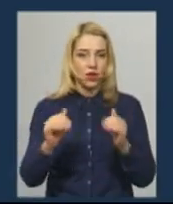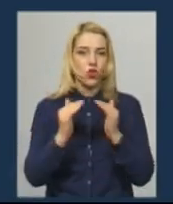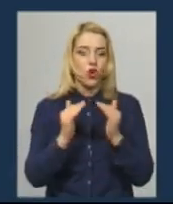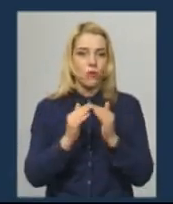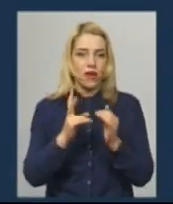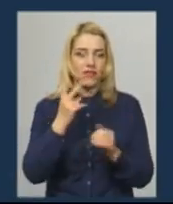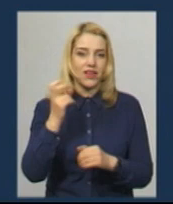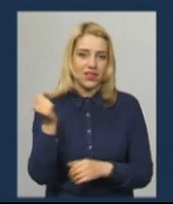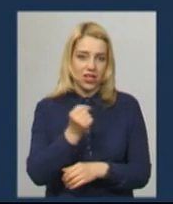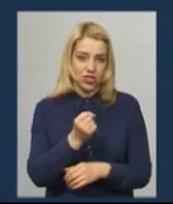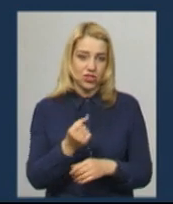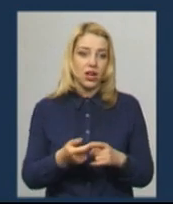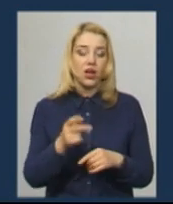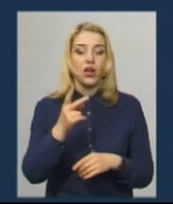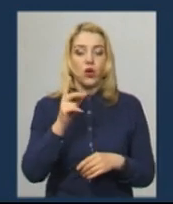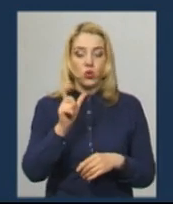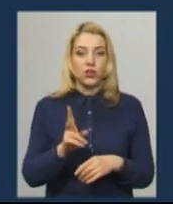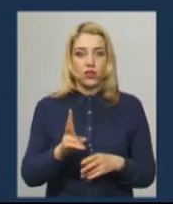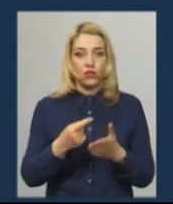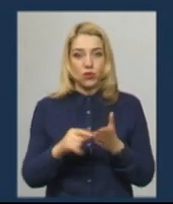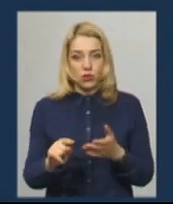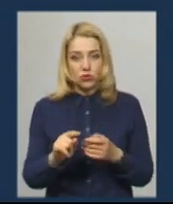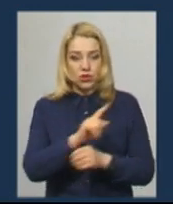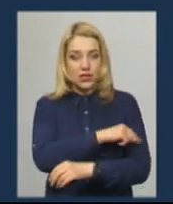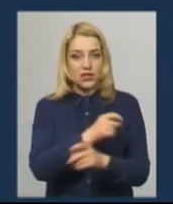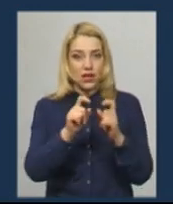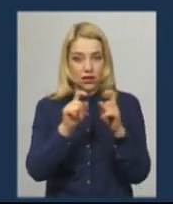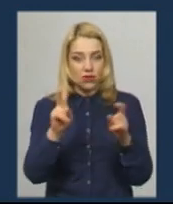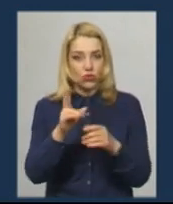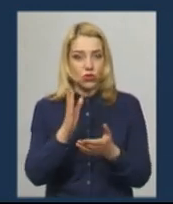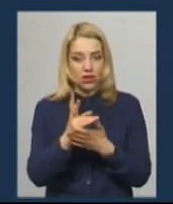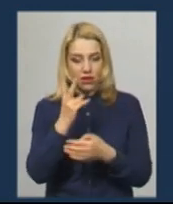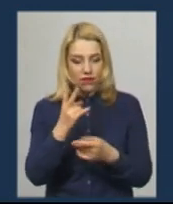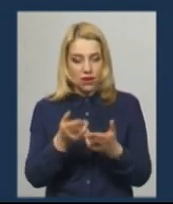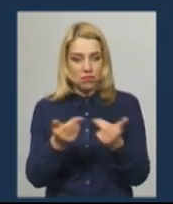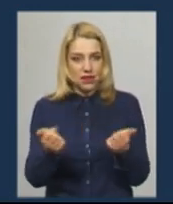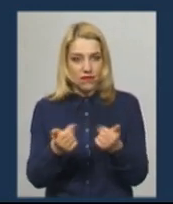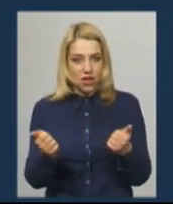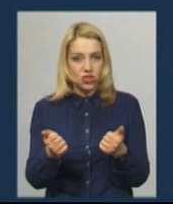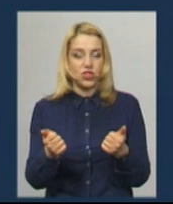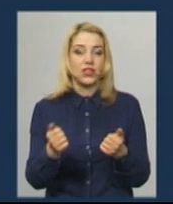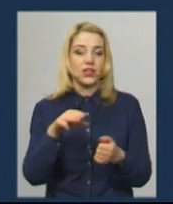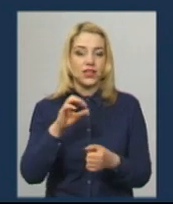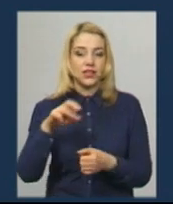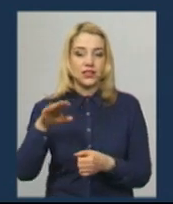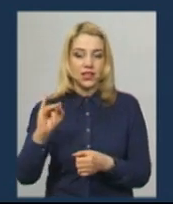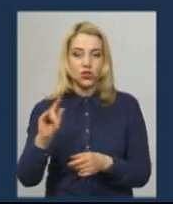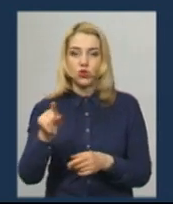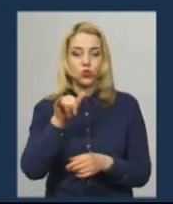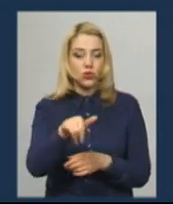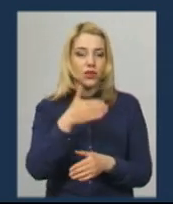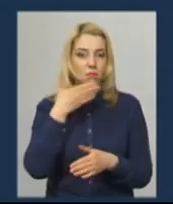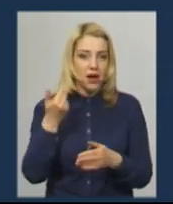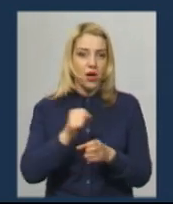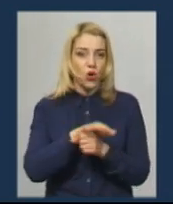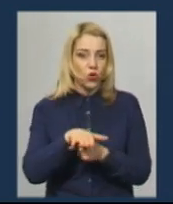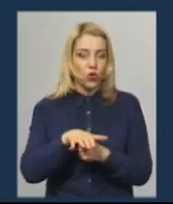Особа, яка виписується з лікарні, в якої є два підтверджених тести про відсутність коронавірусу, зобов